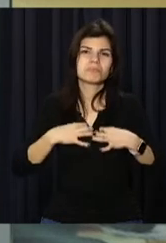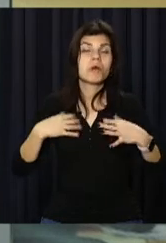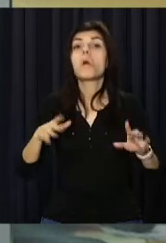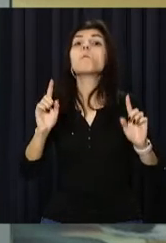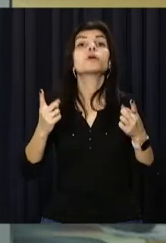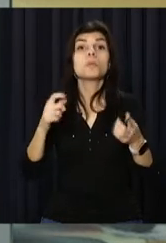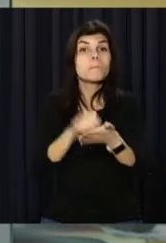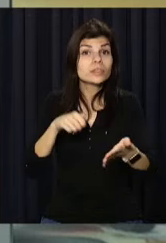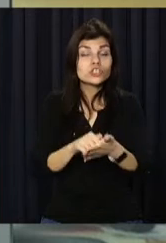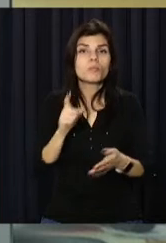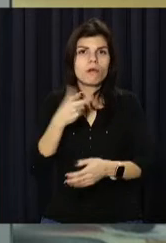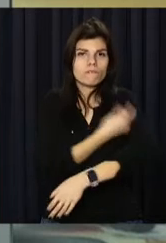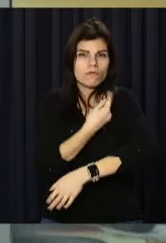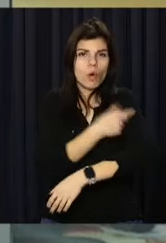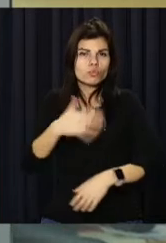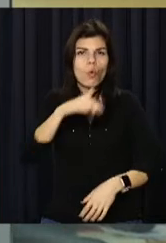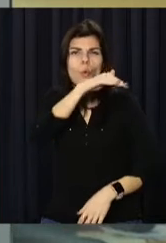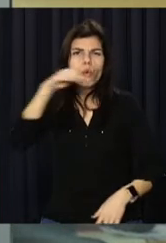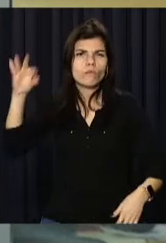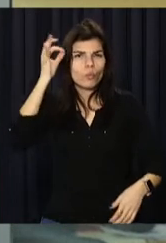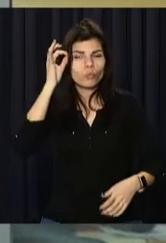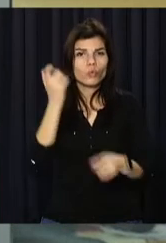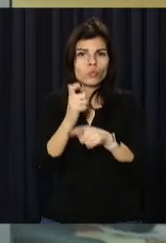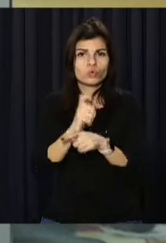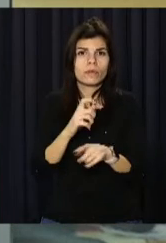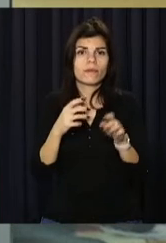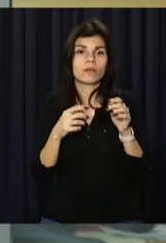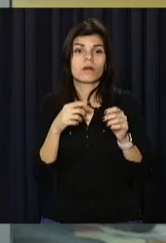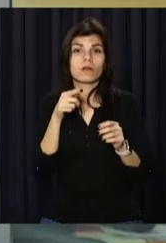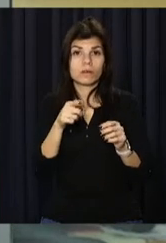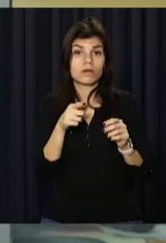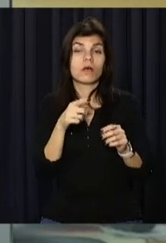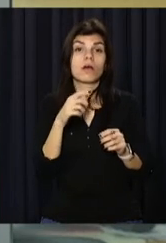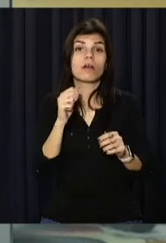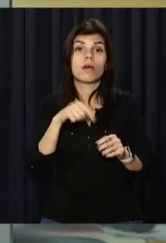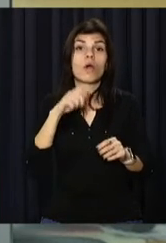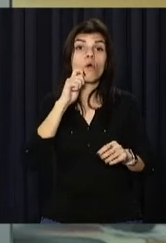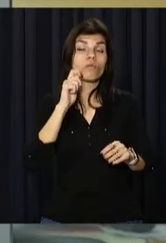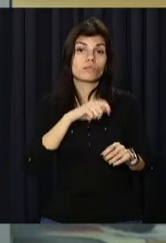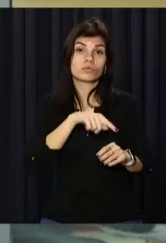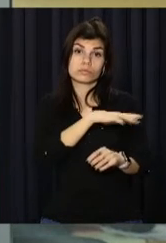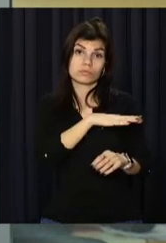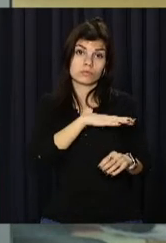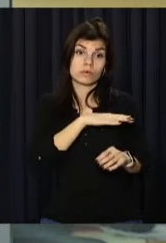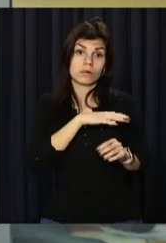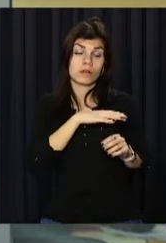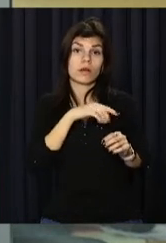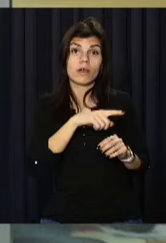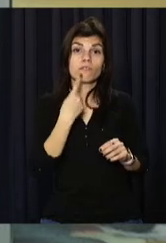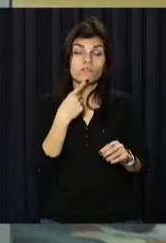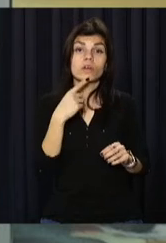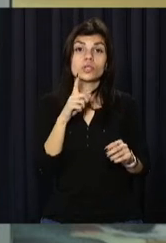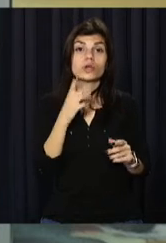вакцинації. Зараз у країні щеплено 83% населення. Водночас при перших симптомах хвороби влада рекомендує